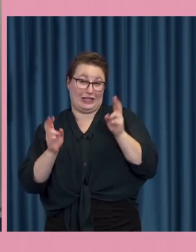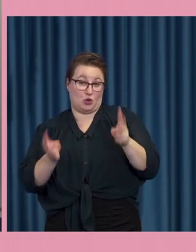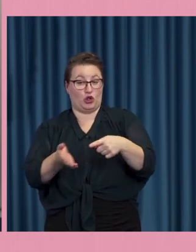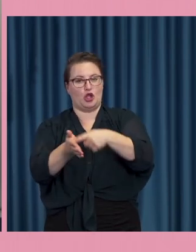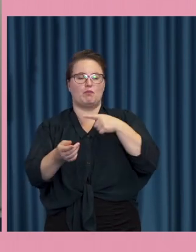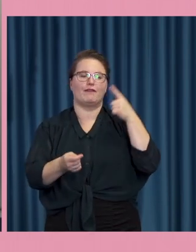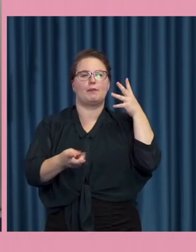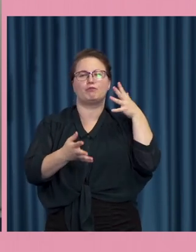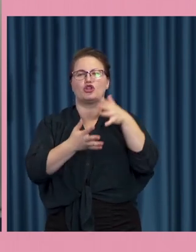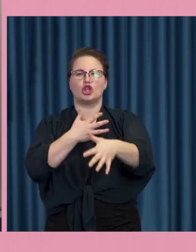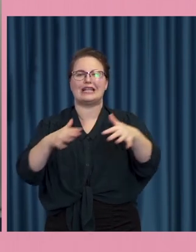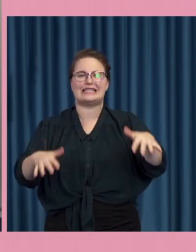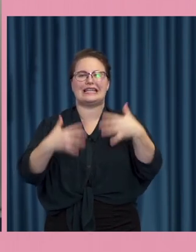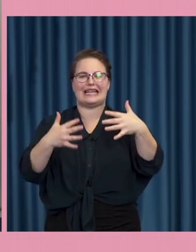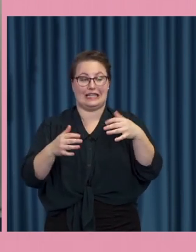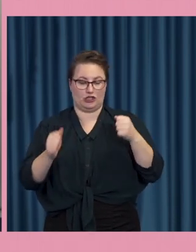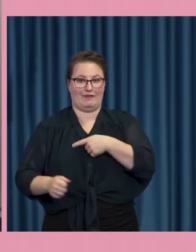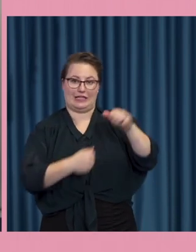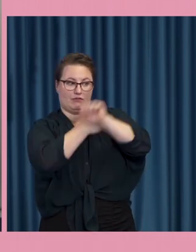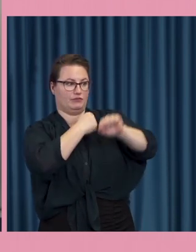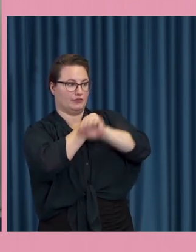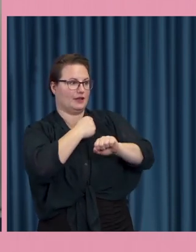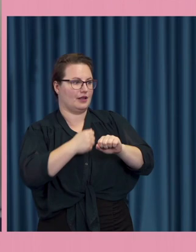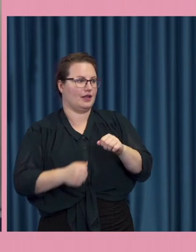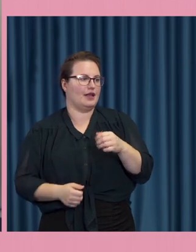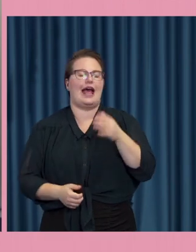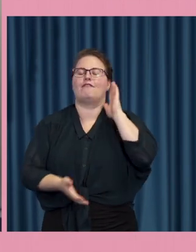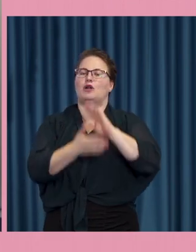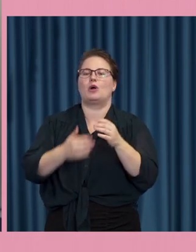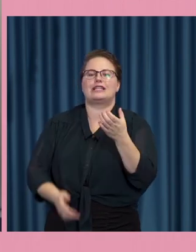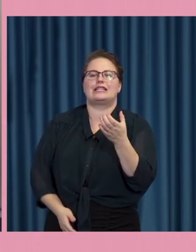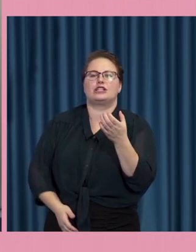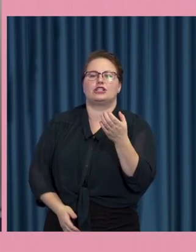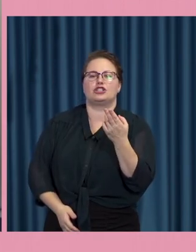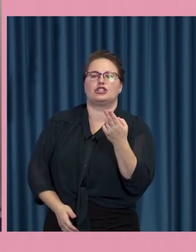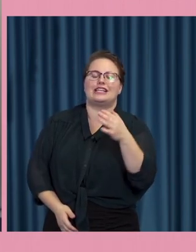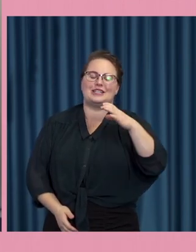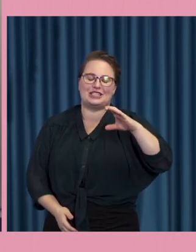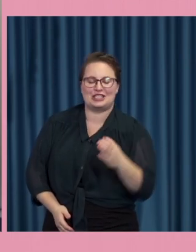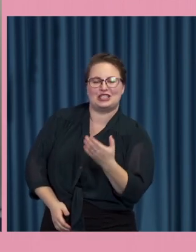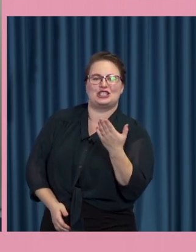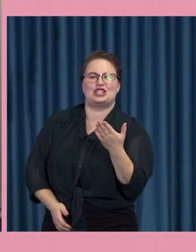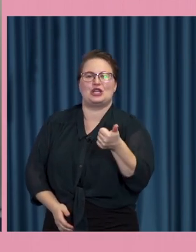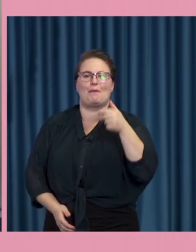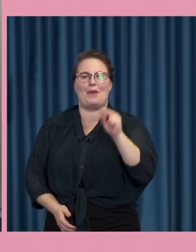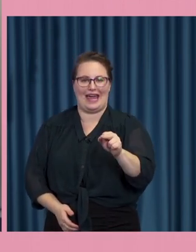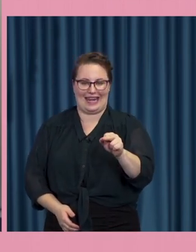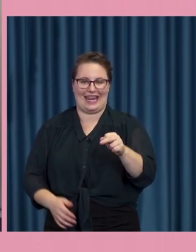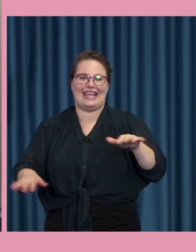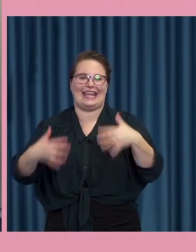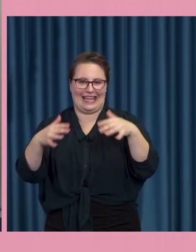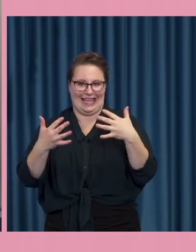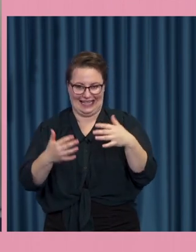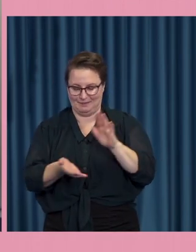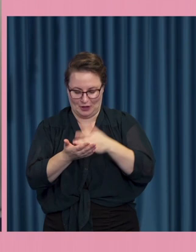motarbeta men det som är centralt i fredstid det är just att följa vad som händer på sociala medier